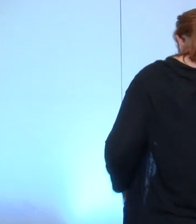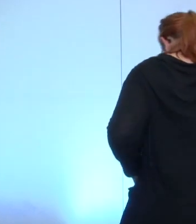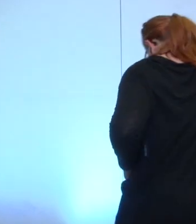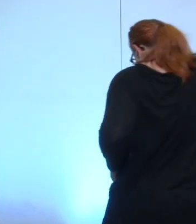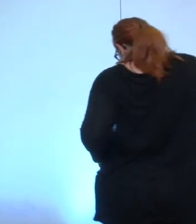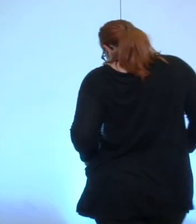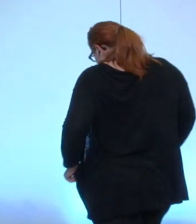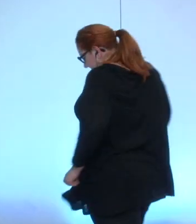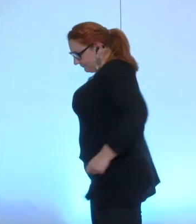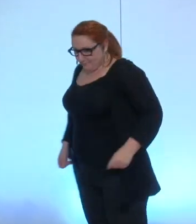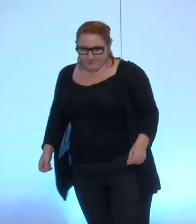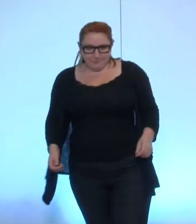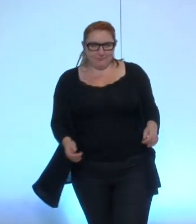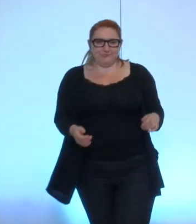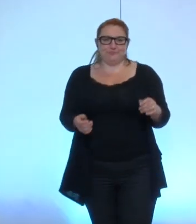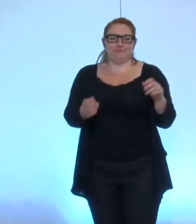qui propose